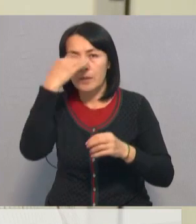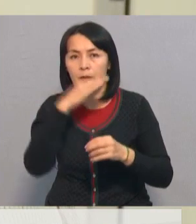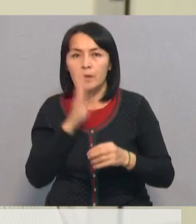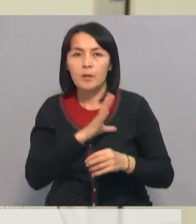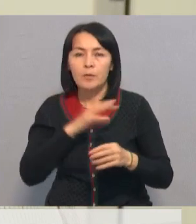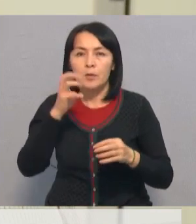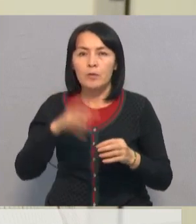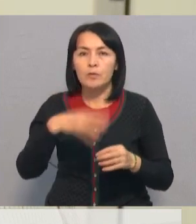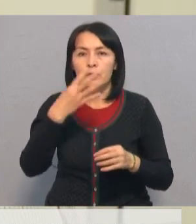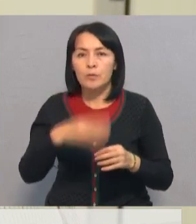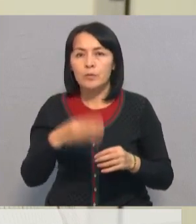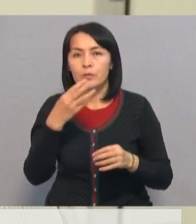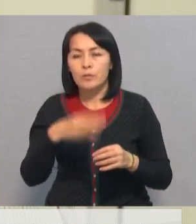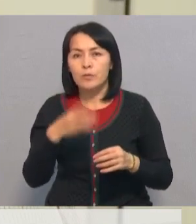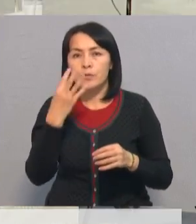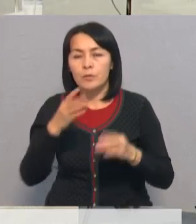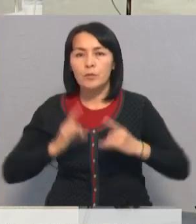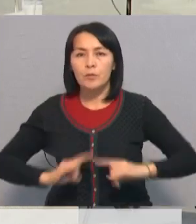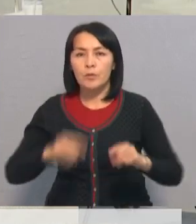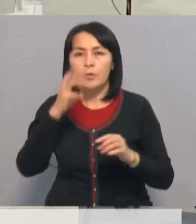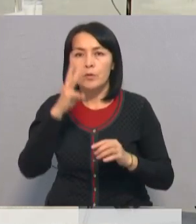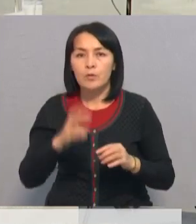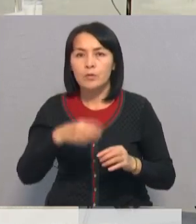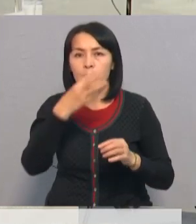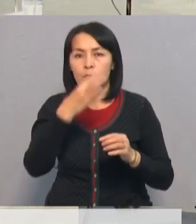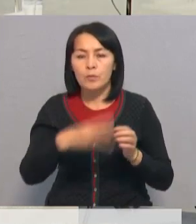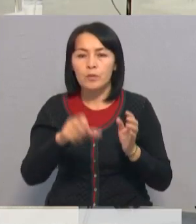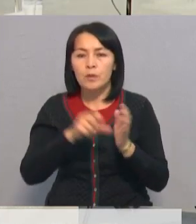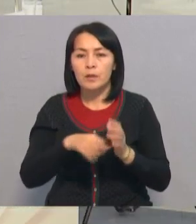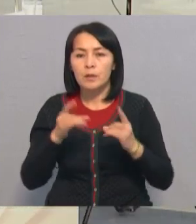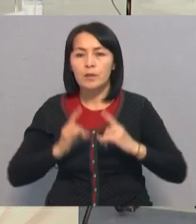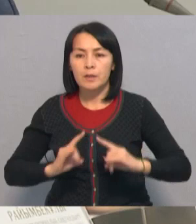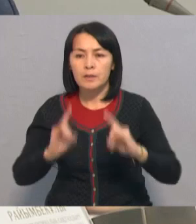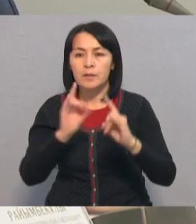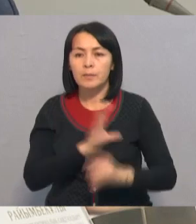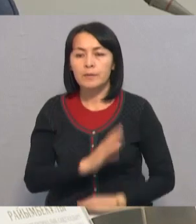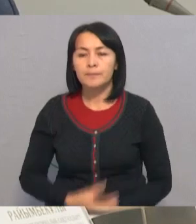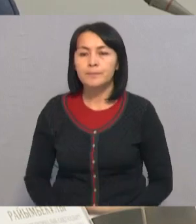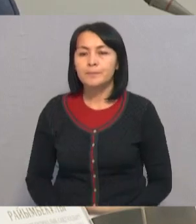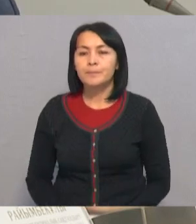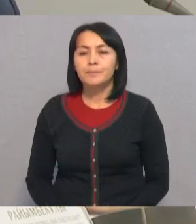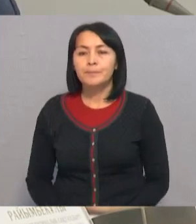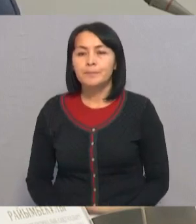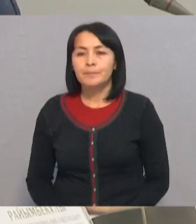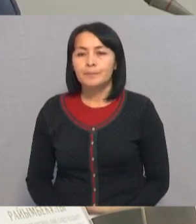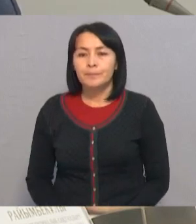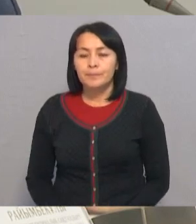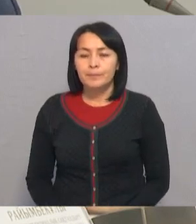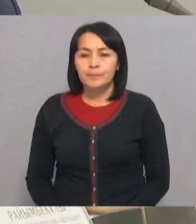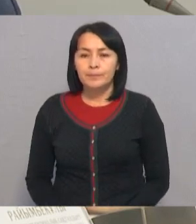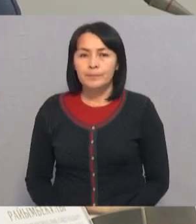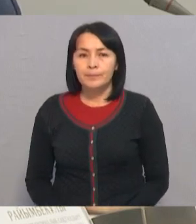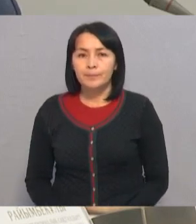соның 334-ті босанып дүниеге 336 нәресте келген. Березатпейн Азар ғызын Нұрғожа Мамилов алмаздан Абекулы